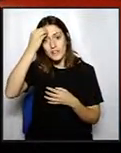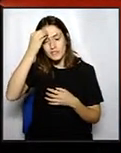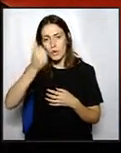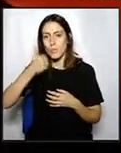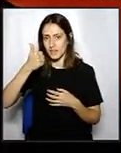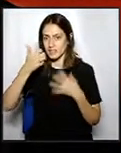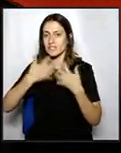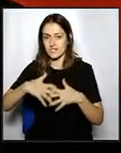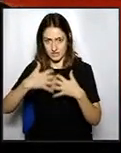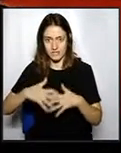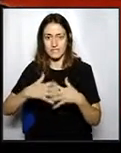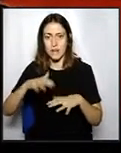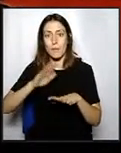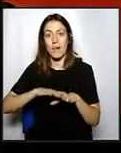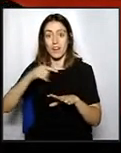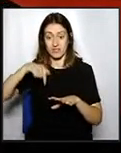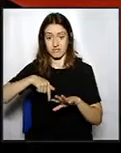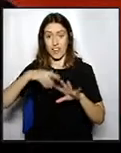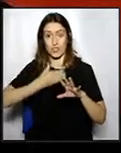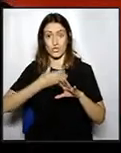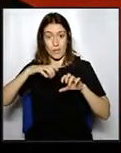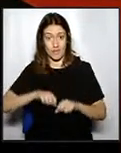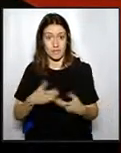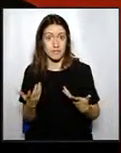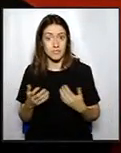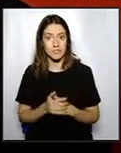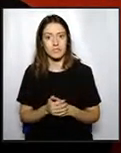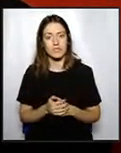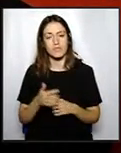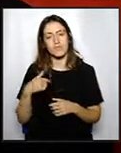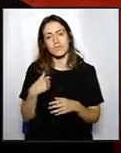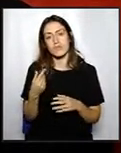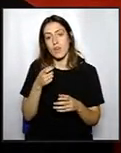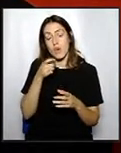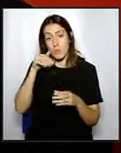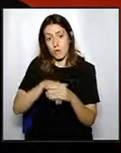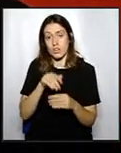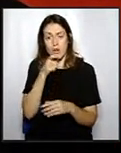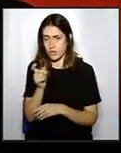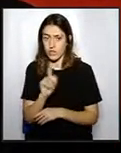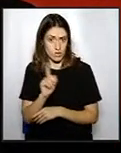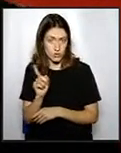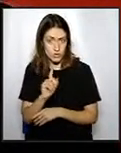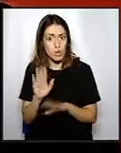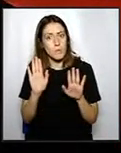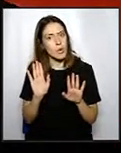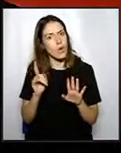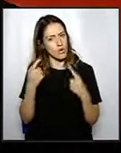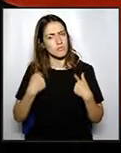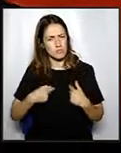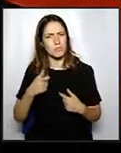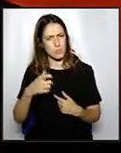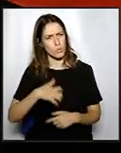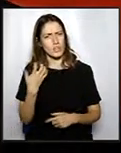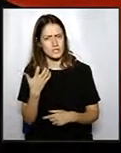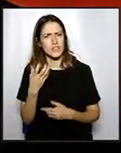eficaç de cara a aquest Ajuntament. Però bé, nosaltres no hi votarem en contra, però vull dir, sí que ens ha molestat la manera